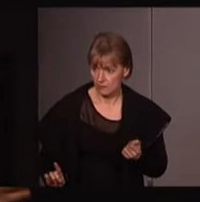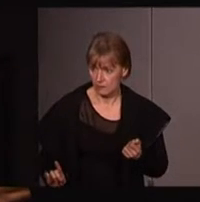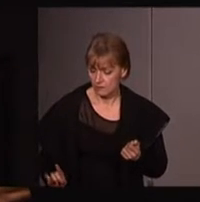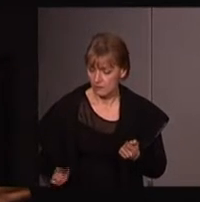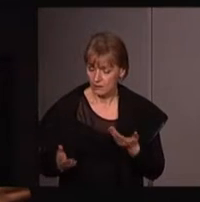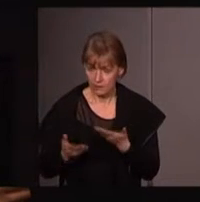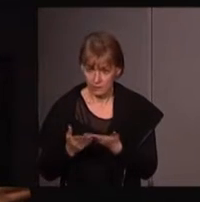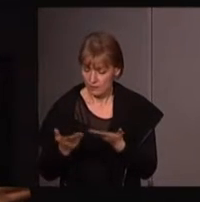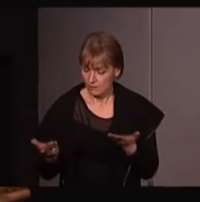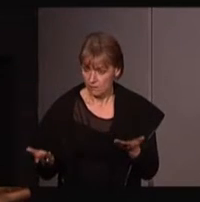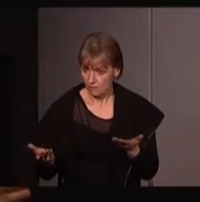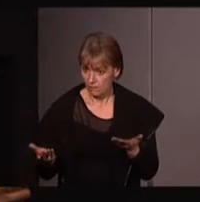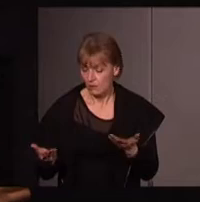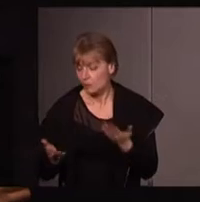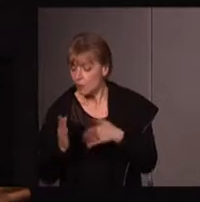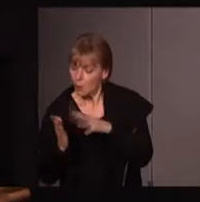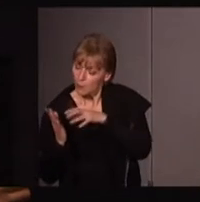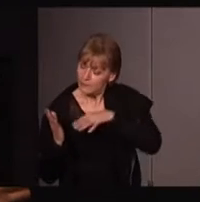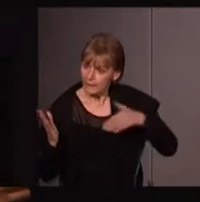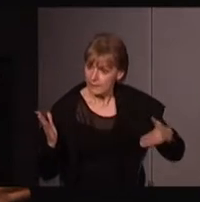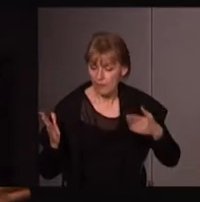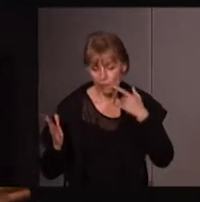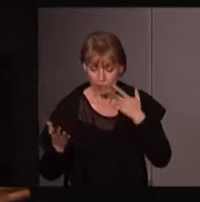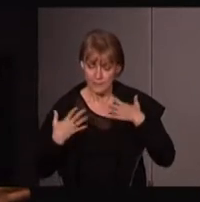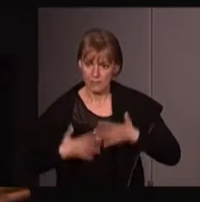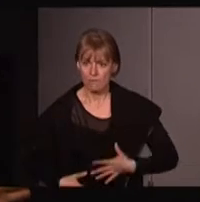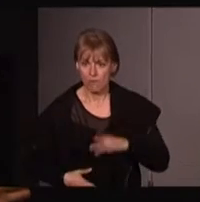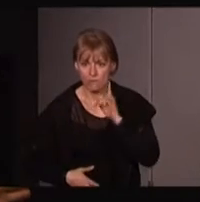références qui sont faites dans ces textes au corps féminin.